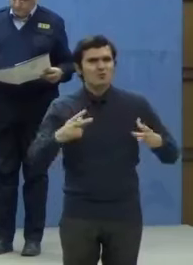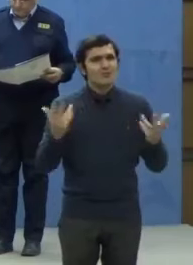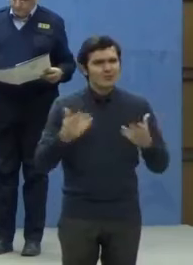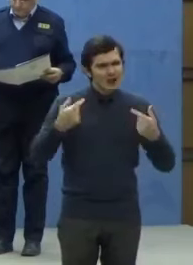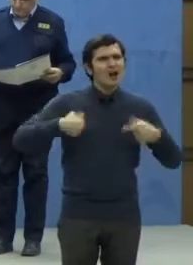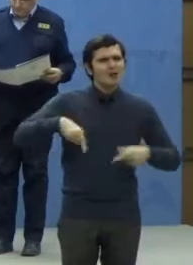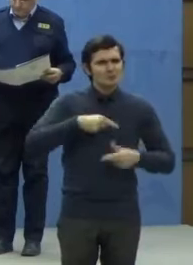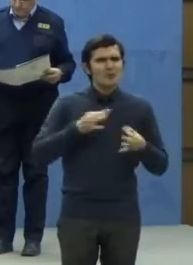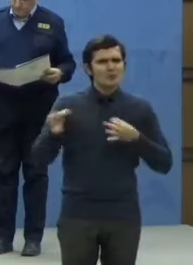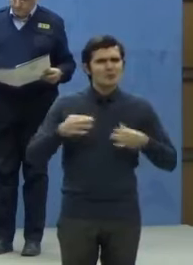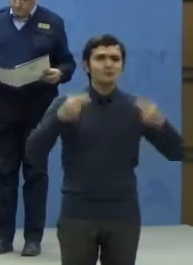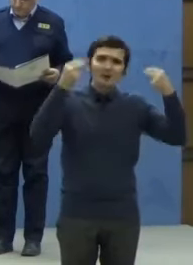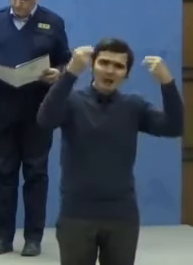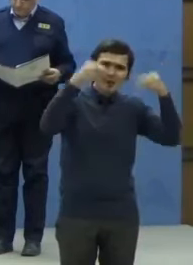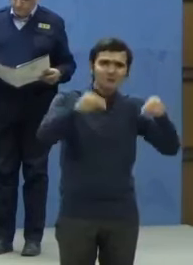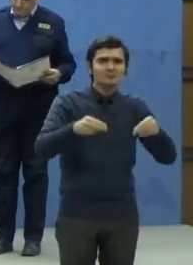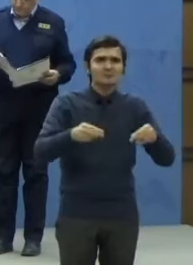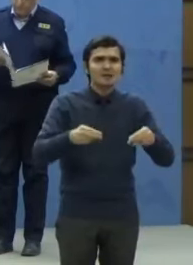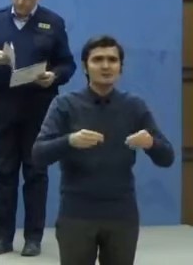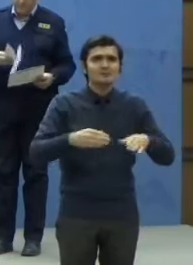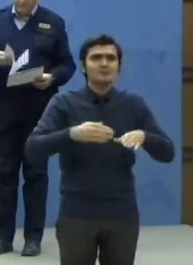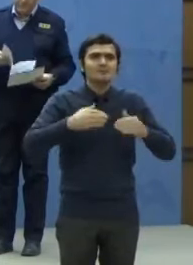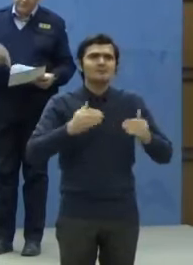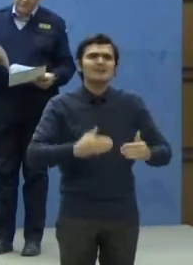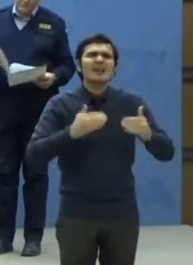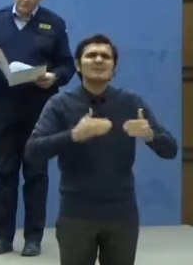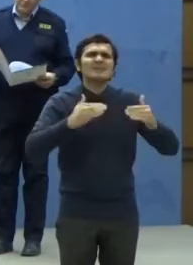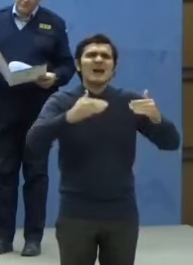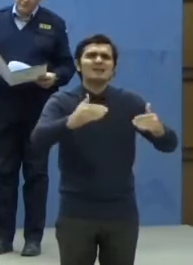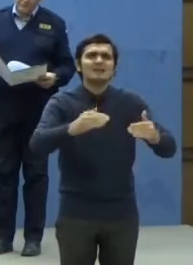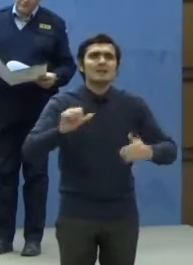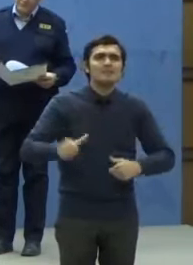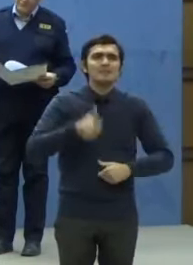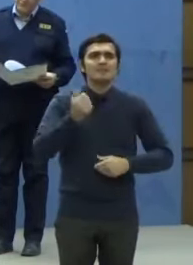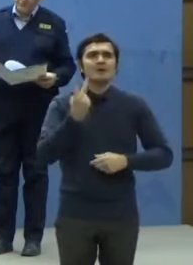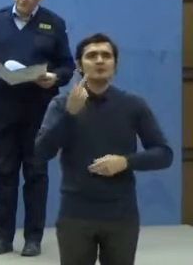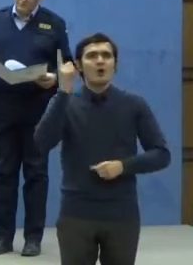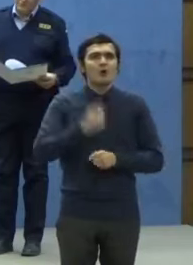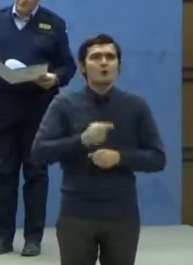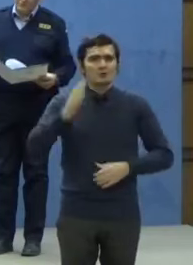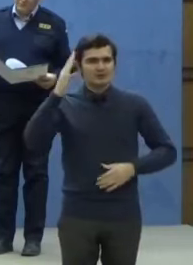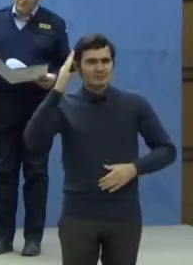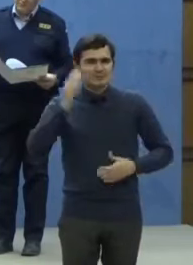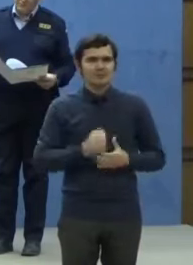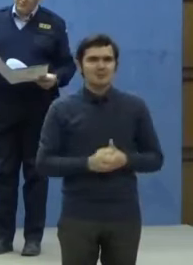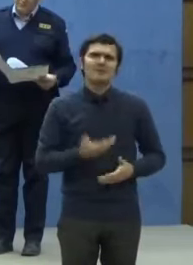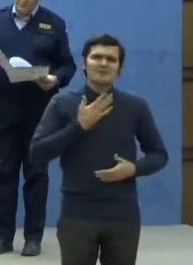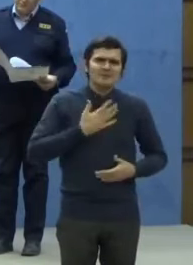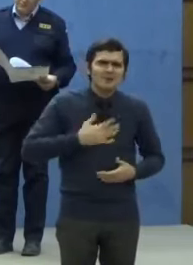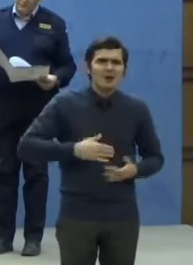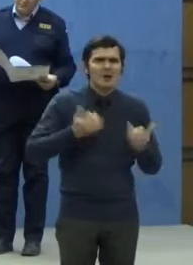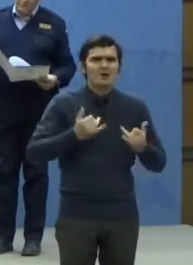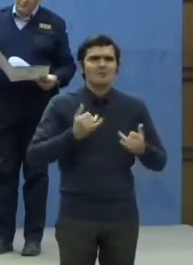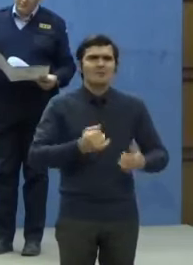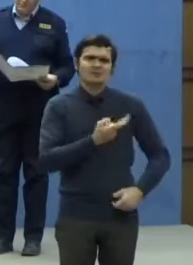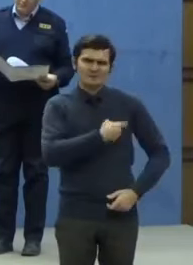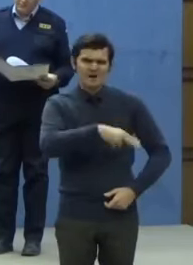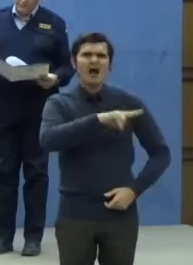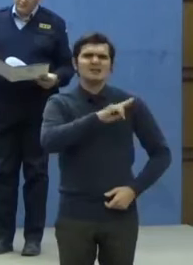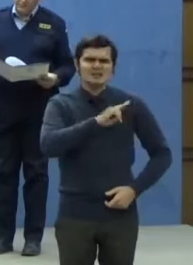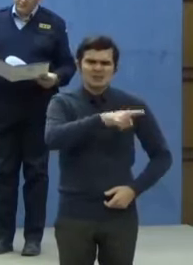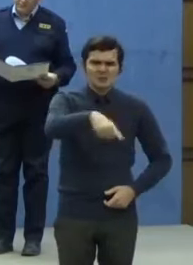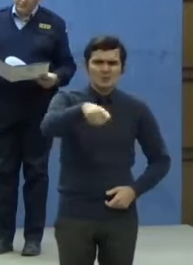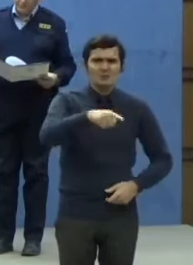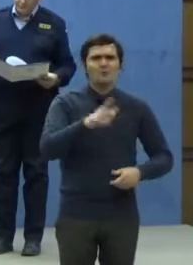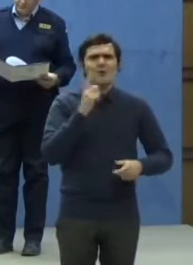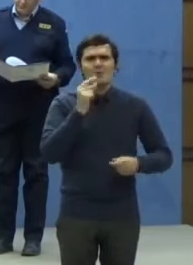în primele două ordonanțe militare. Vreau să vă asigur pe cei care sunteți în carantină